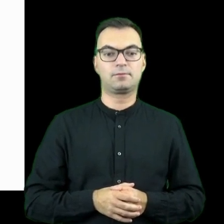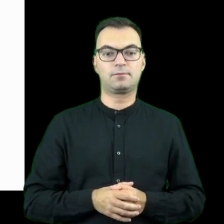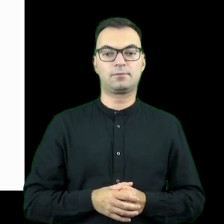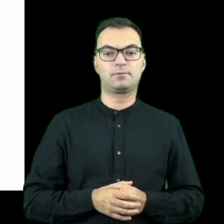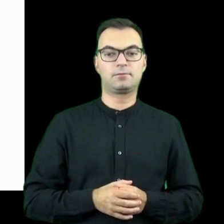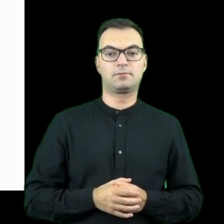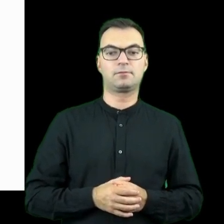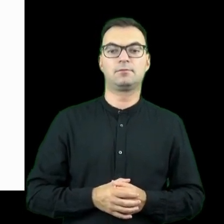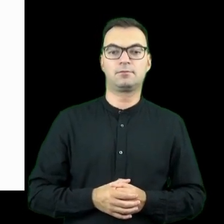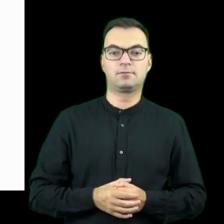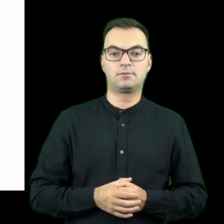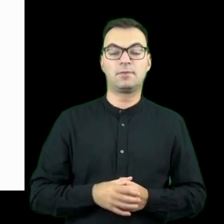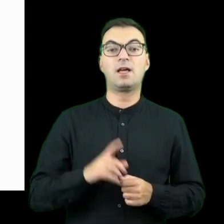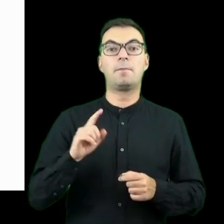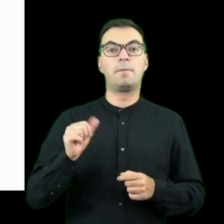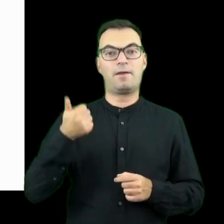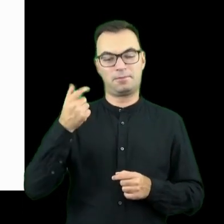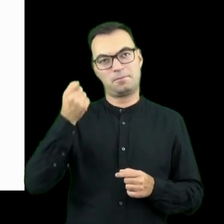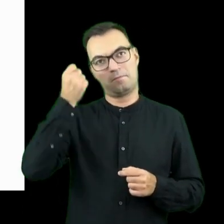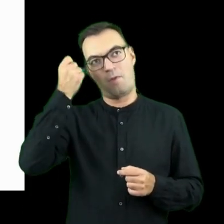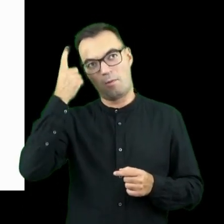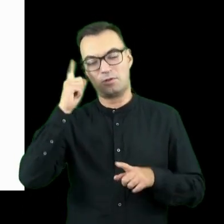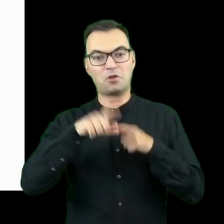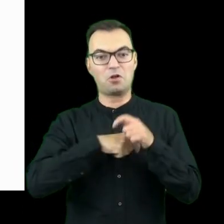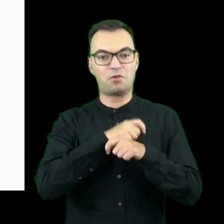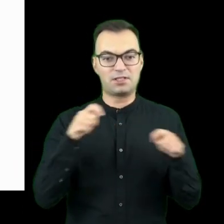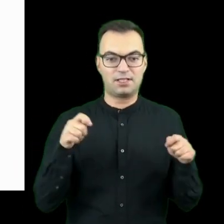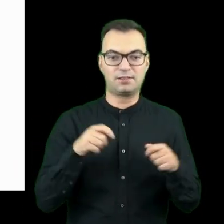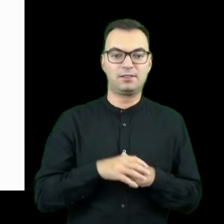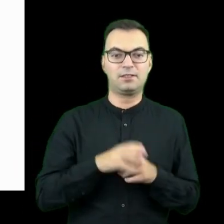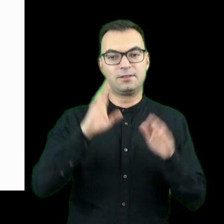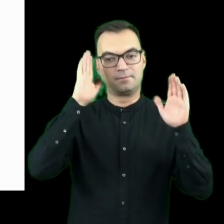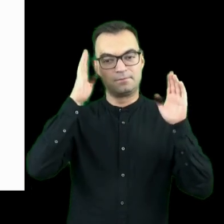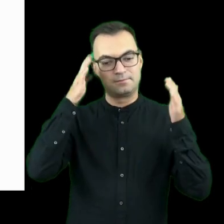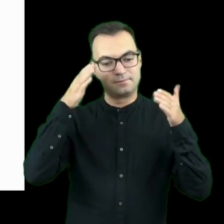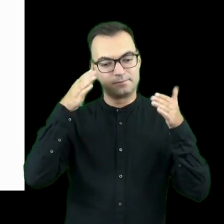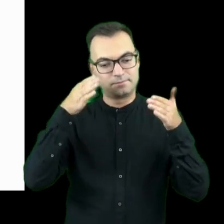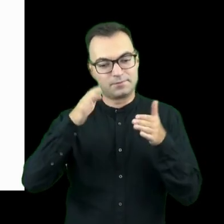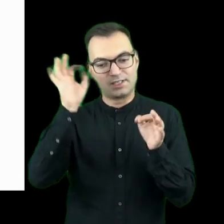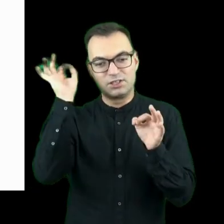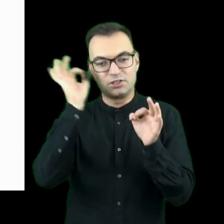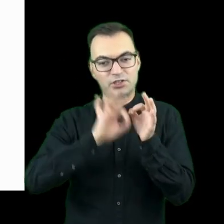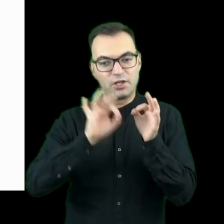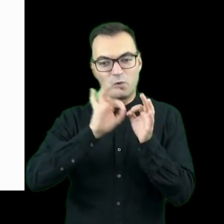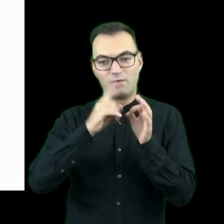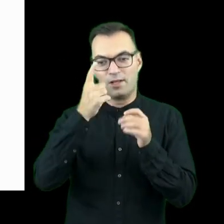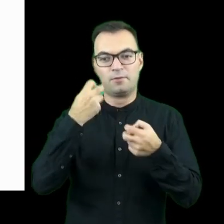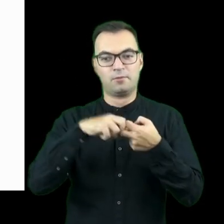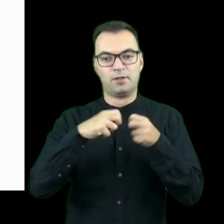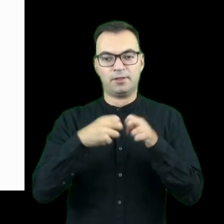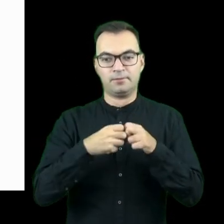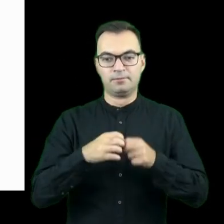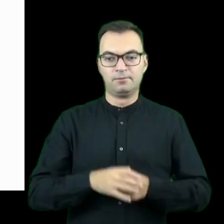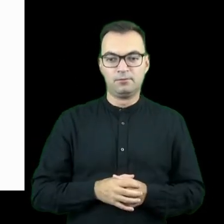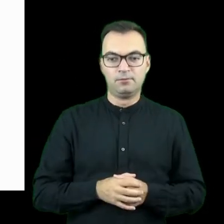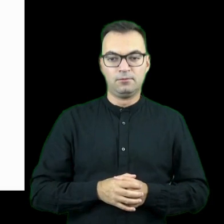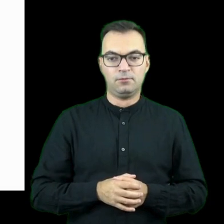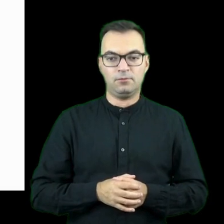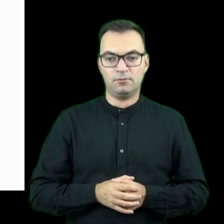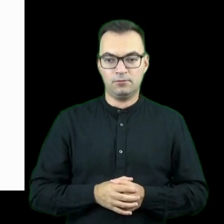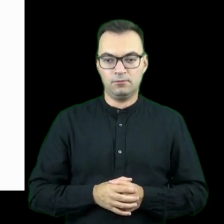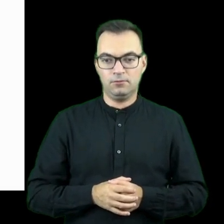na początku tworzy się rozwiązanie, które jest skupione na bardzo szczegółowym wybranym problemie w wybranym obszarze.